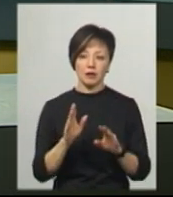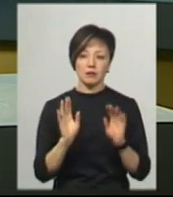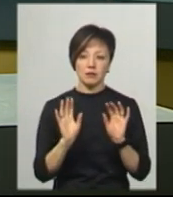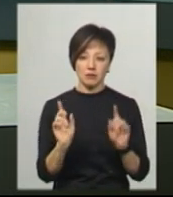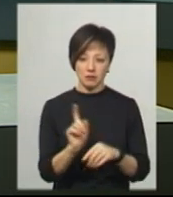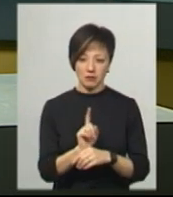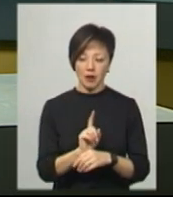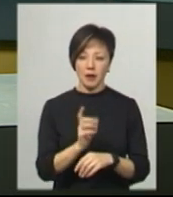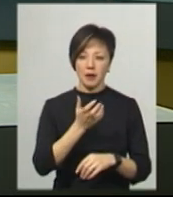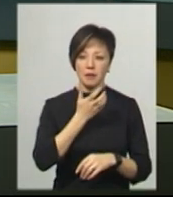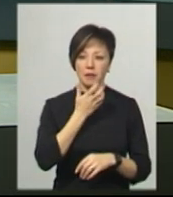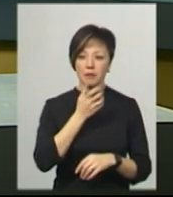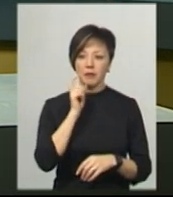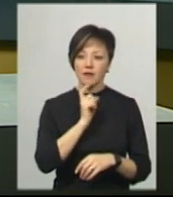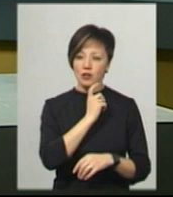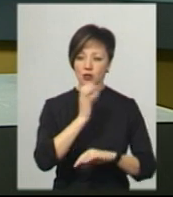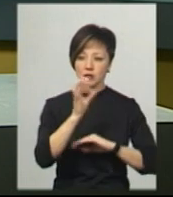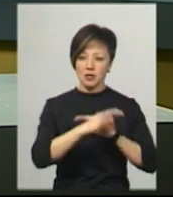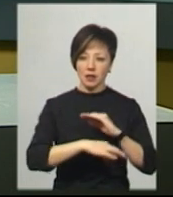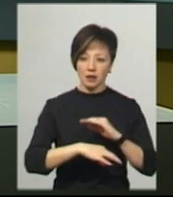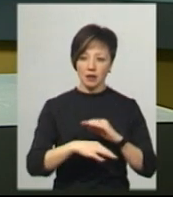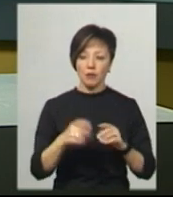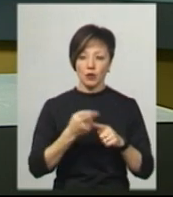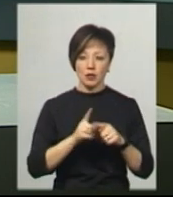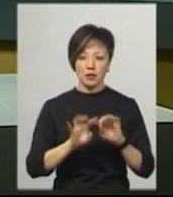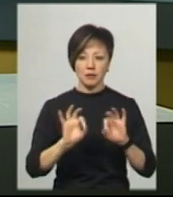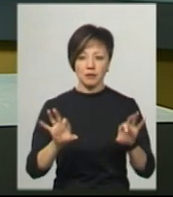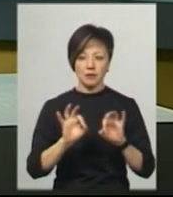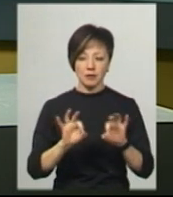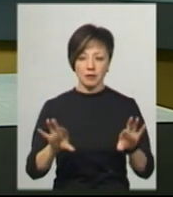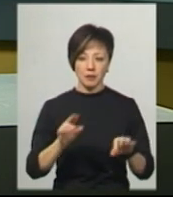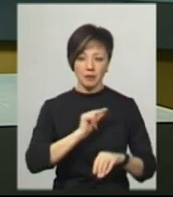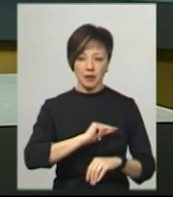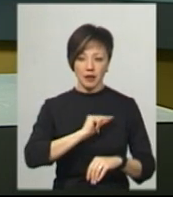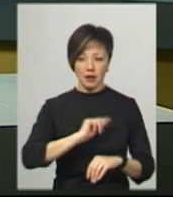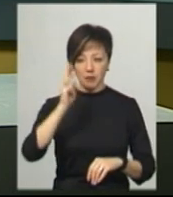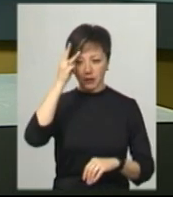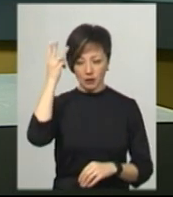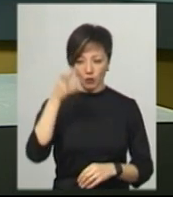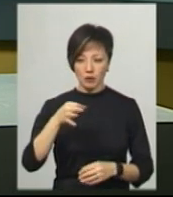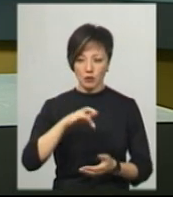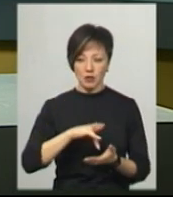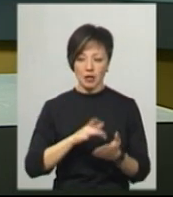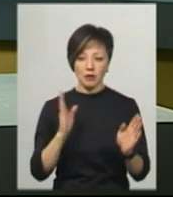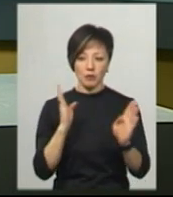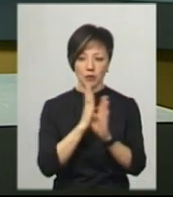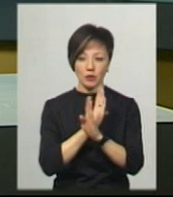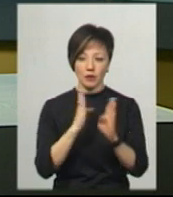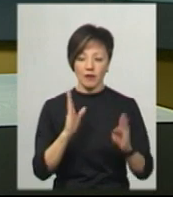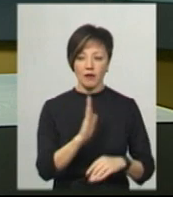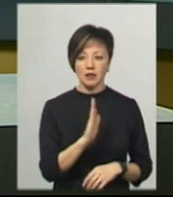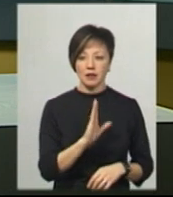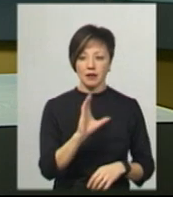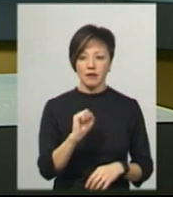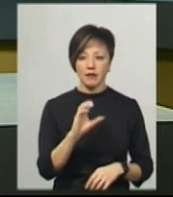північно-західний вночі, в день з переходом на західний. Про це каже провідний синоптик Хмельницького обласного центру з гідрометеорології Валентина